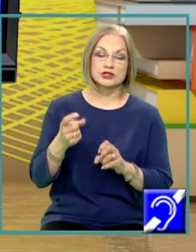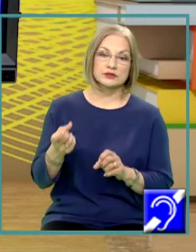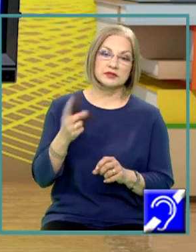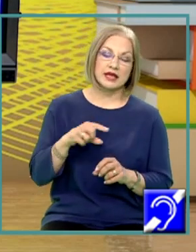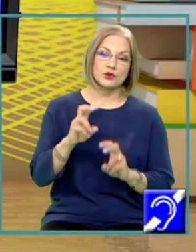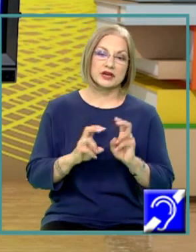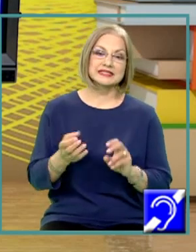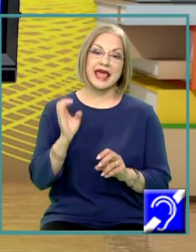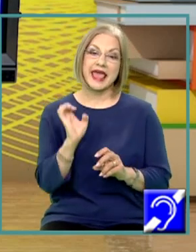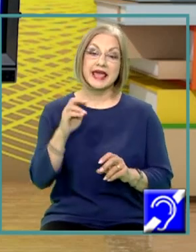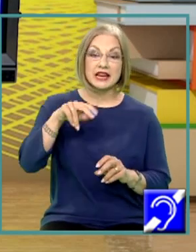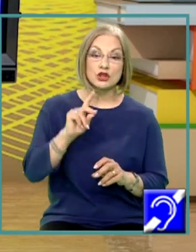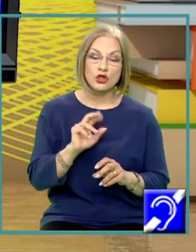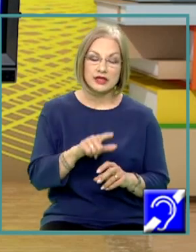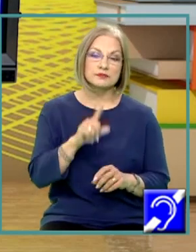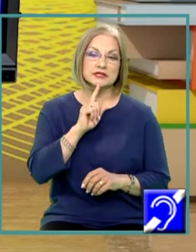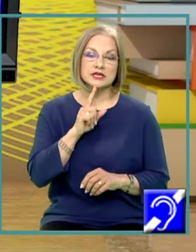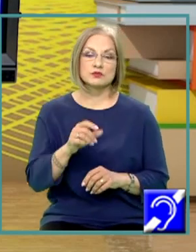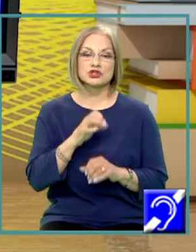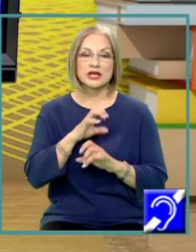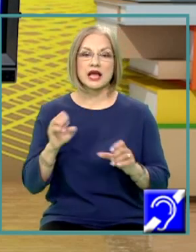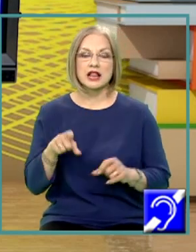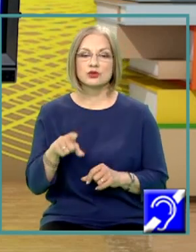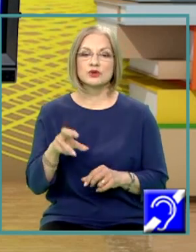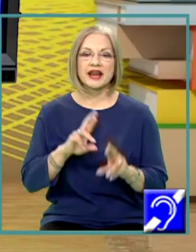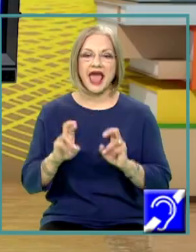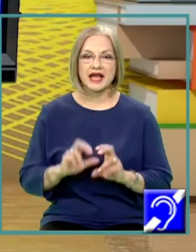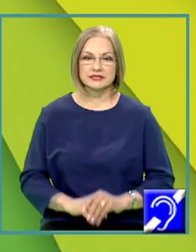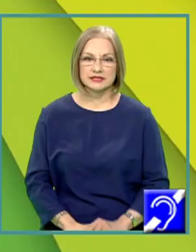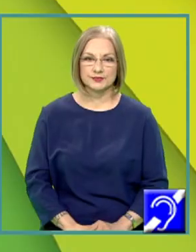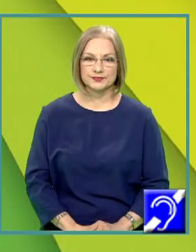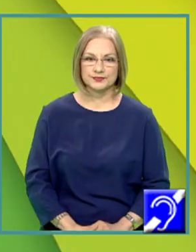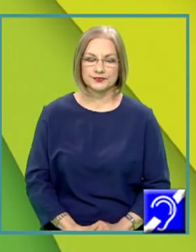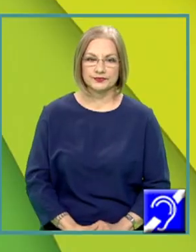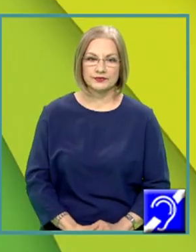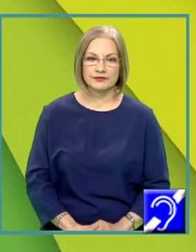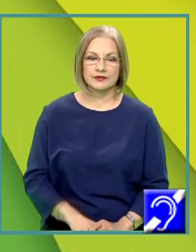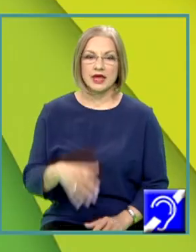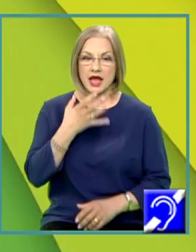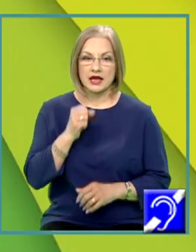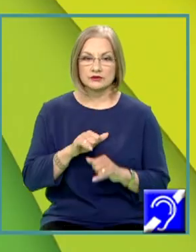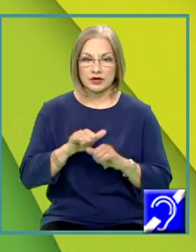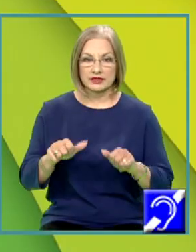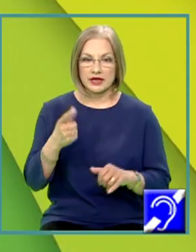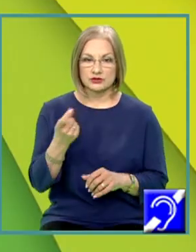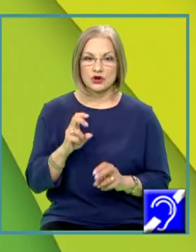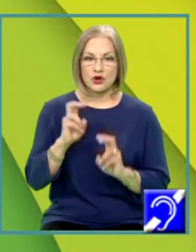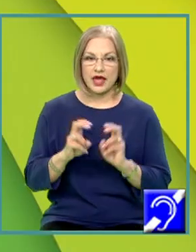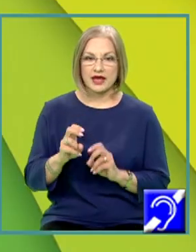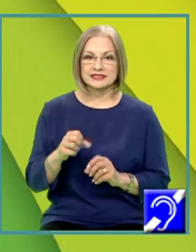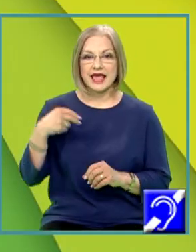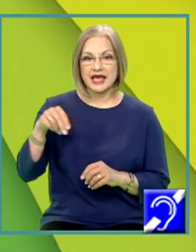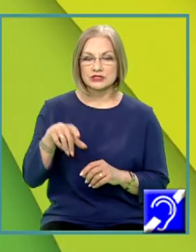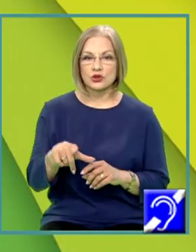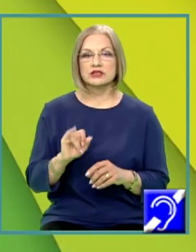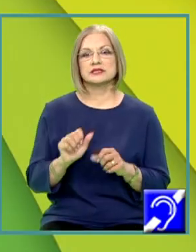reacție endotermă se numește căldură de reacție. Căldura degajată într-o reacție exotermă sau